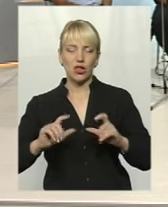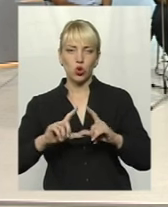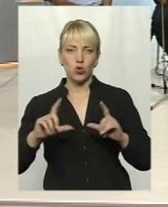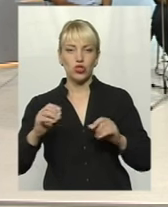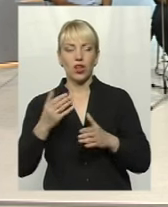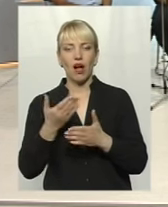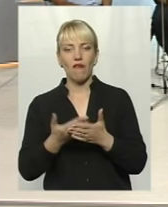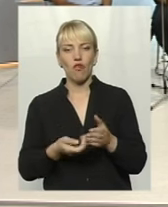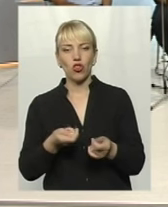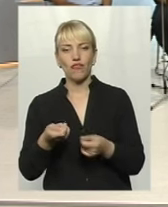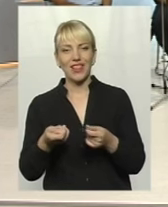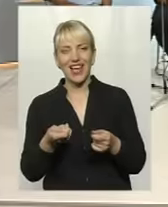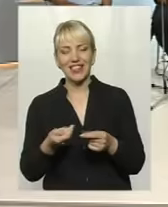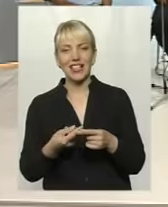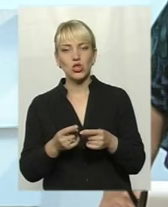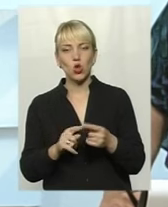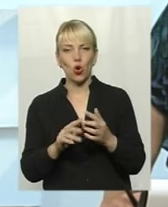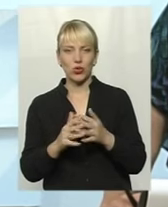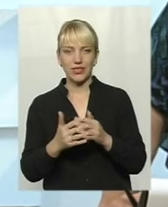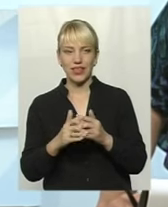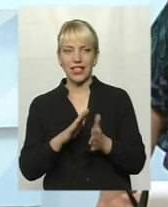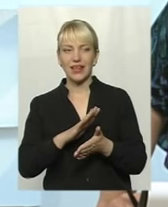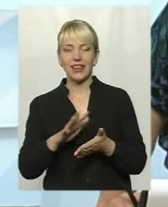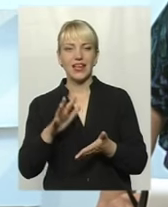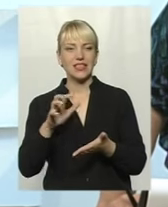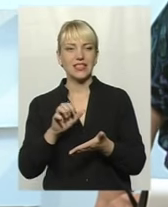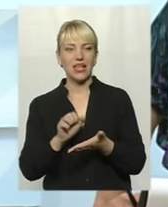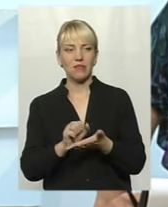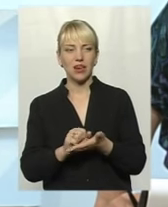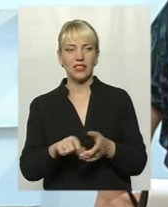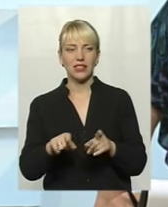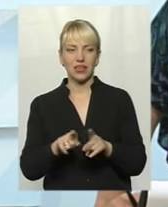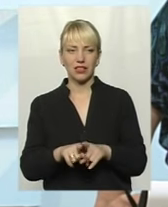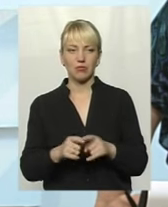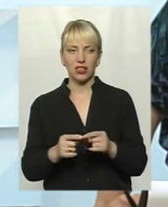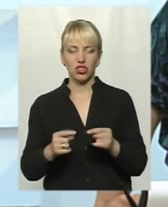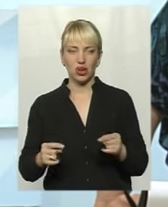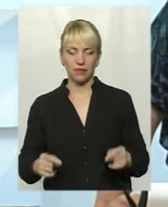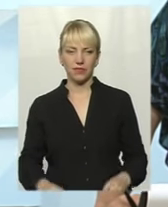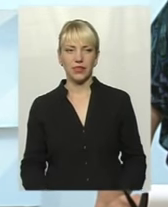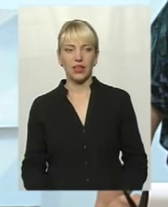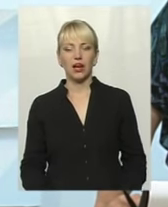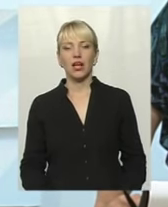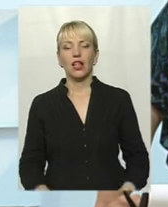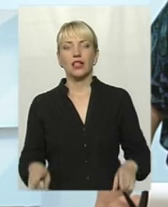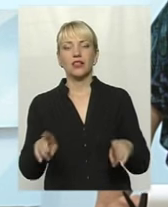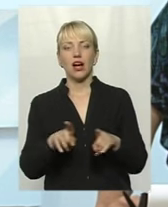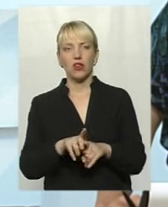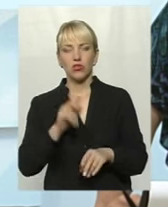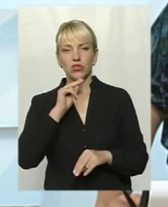цього села не займається такими речами. Закидається і